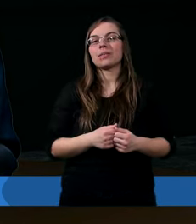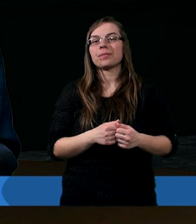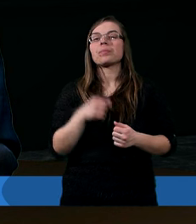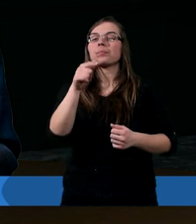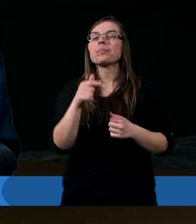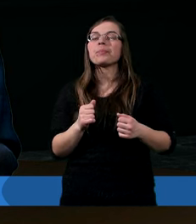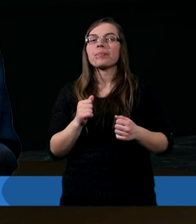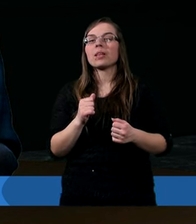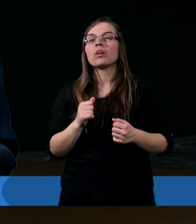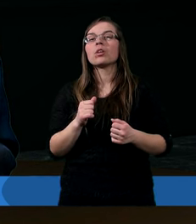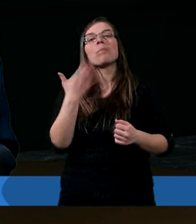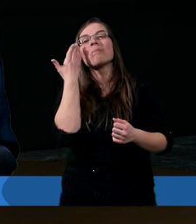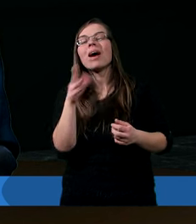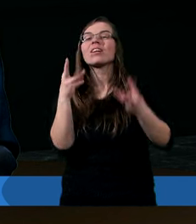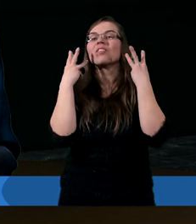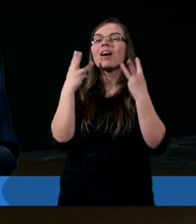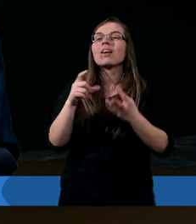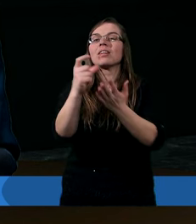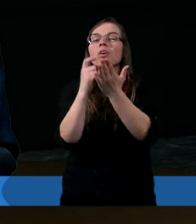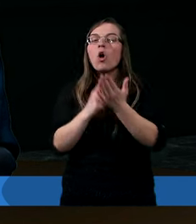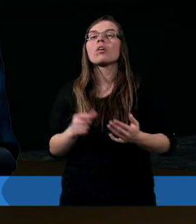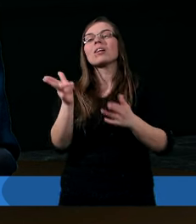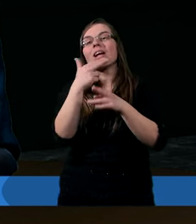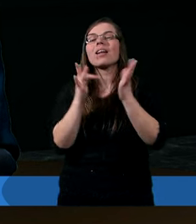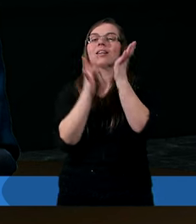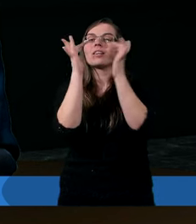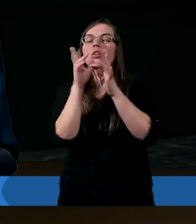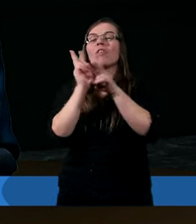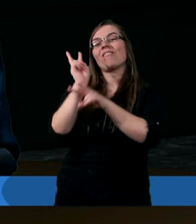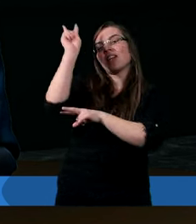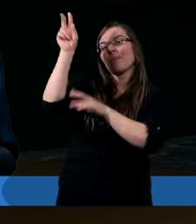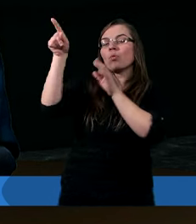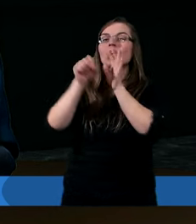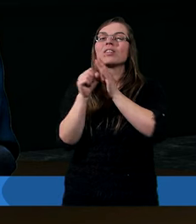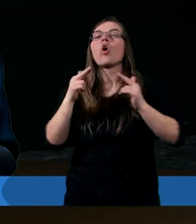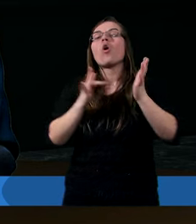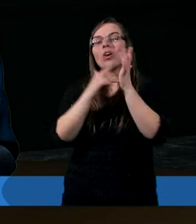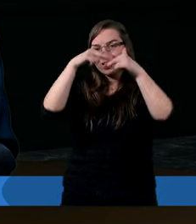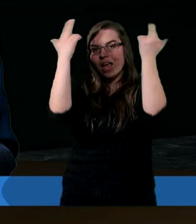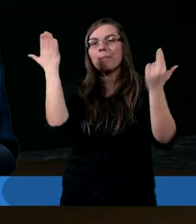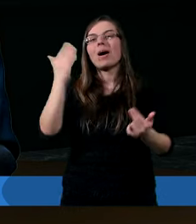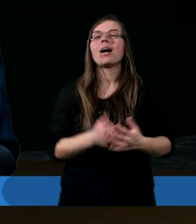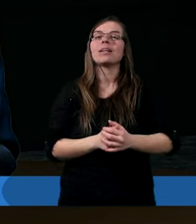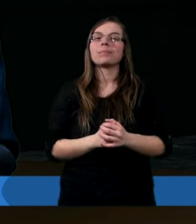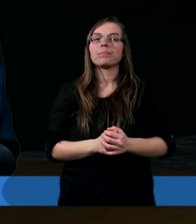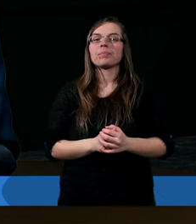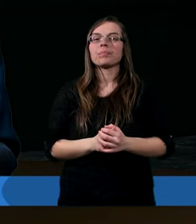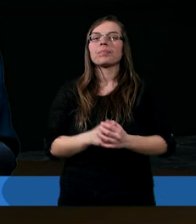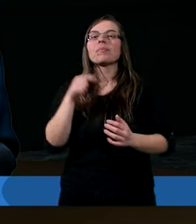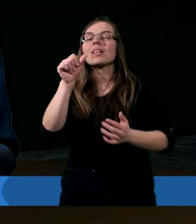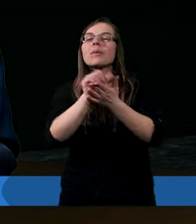Objawienie piąty rzaczał tą stronę bardzo pięknie pokazuje, kiedy Jezus wstępuje do nieba, jest tam przyjęty. I potem